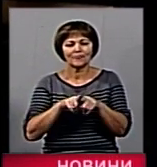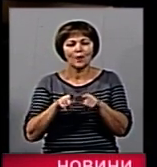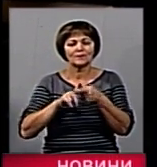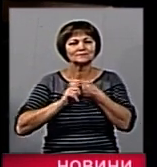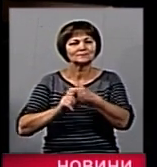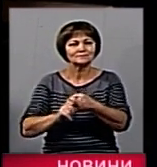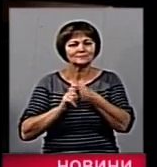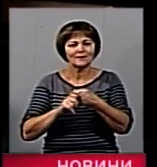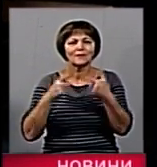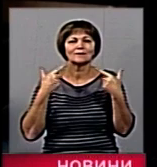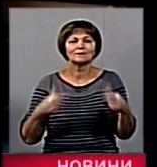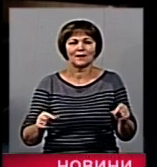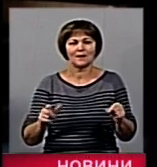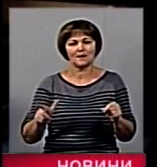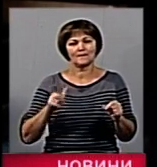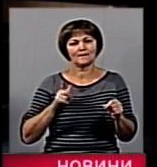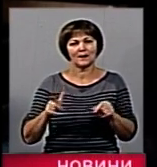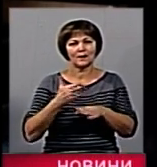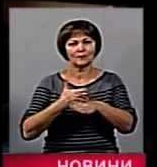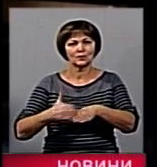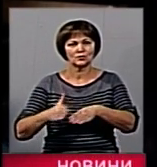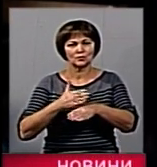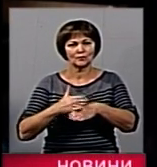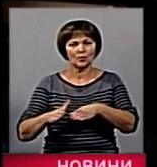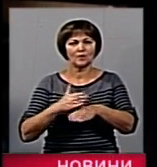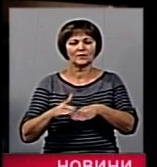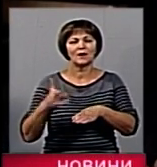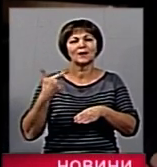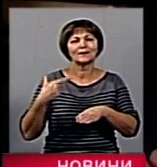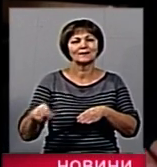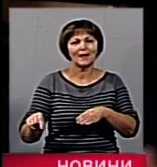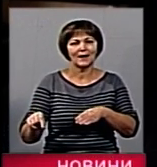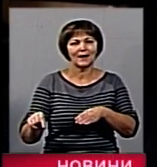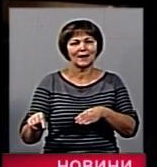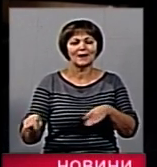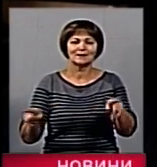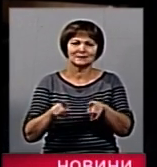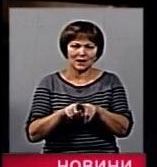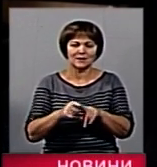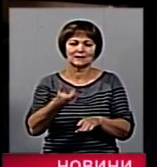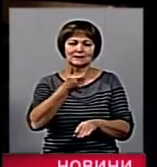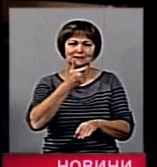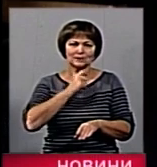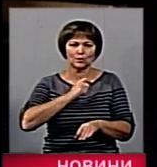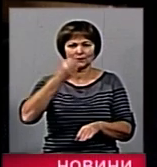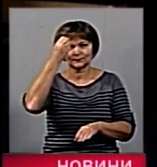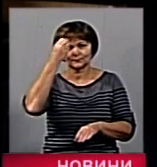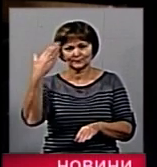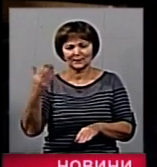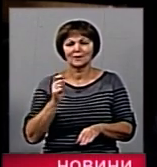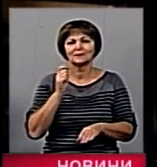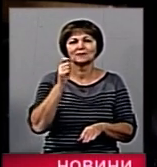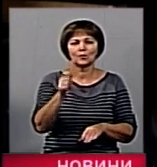взаємодії, де ми поступово, де ми тактовно і чимно даємо батькам